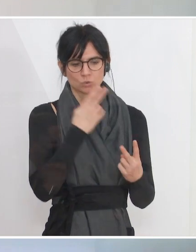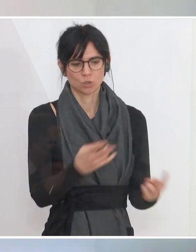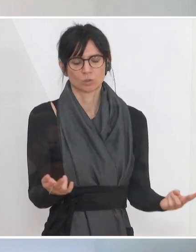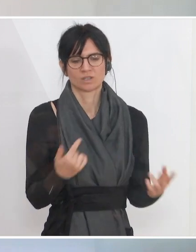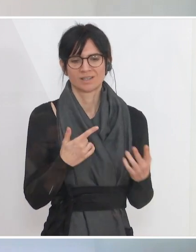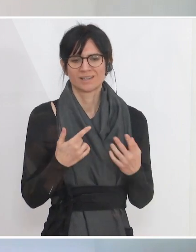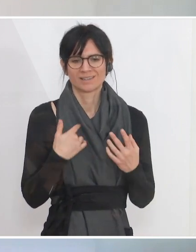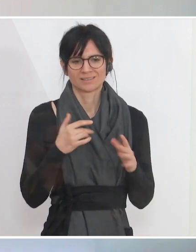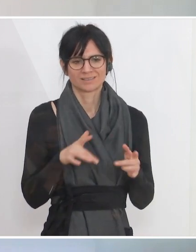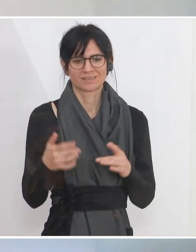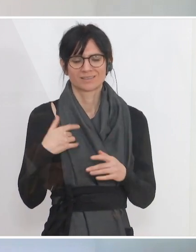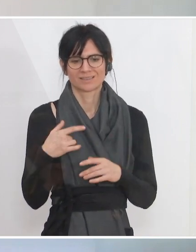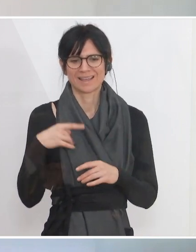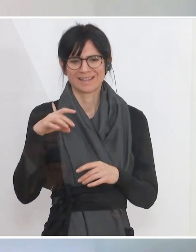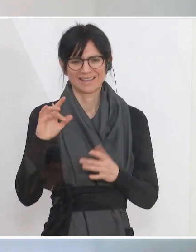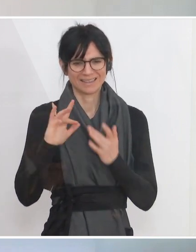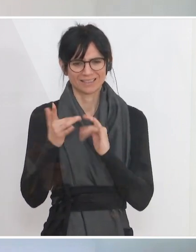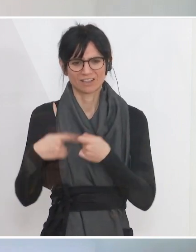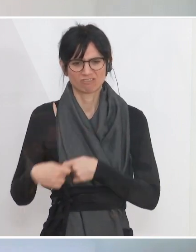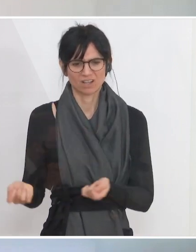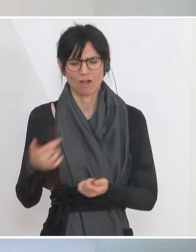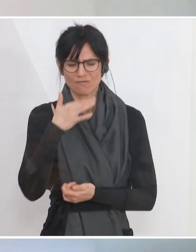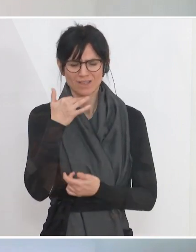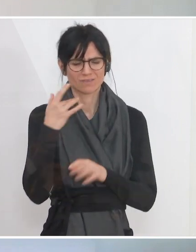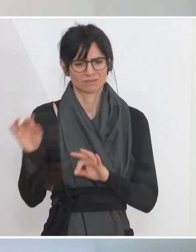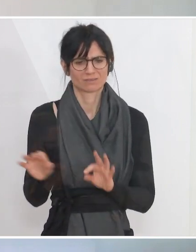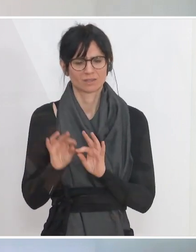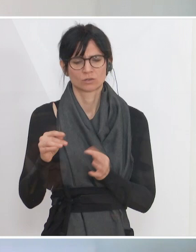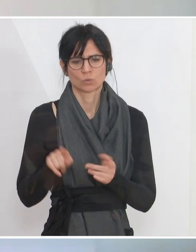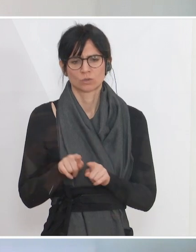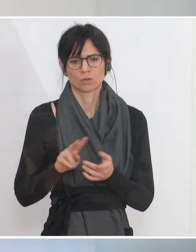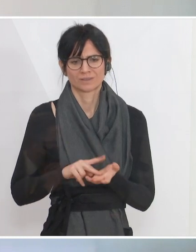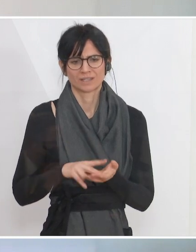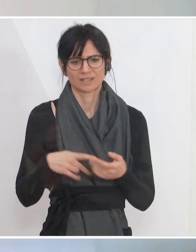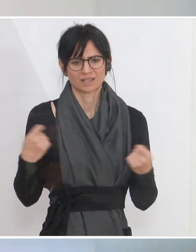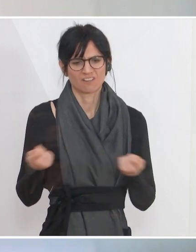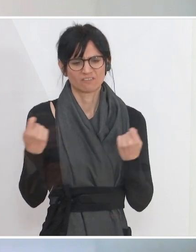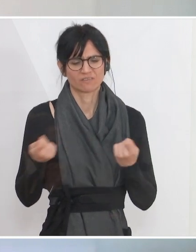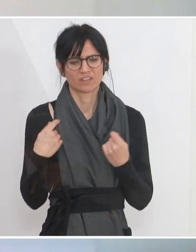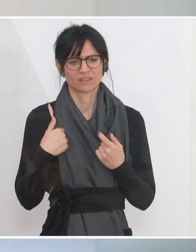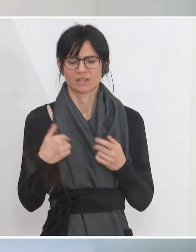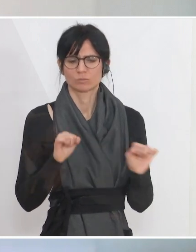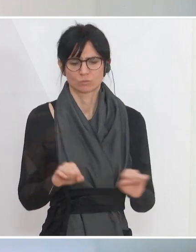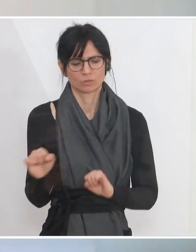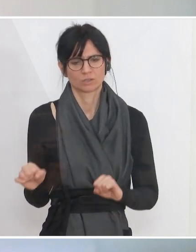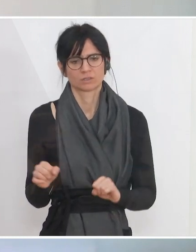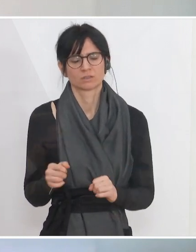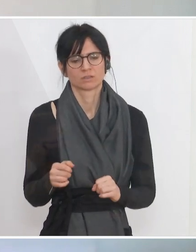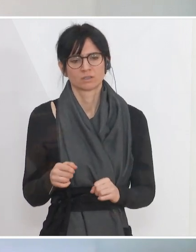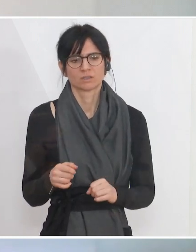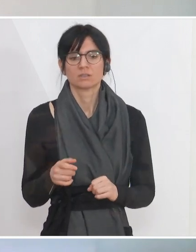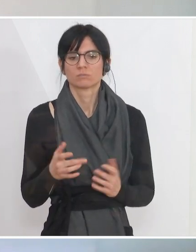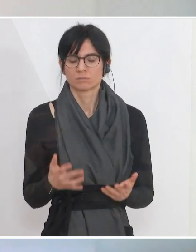wie viele von ihnen im E-Commerce tätig sind und einen digitalen Vertriebskanal haben, so sind das